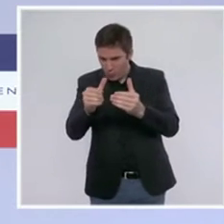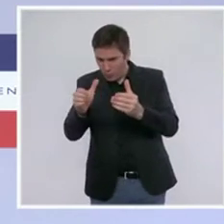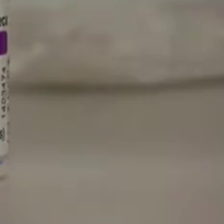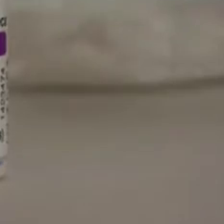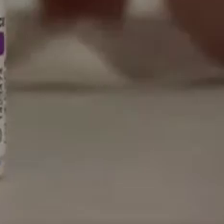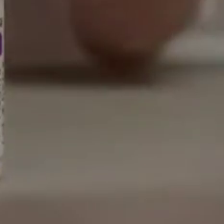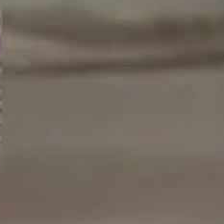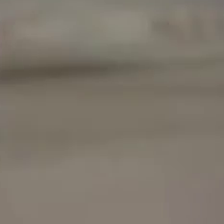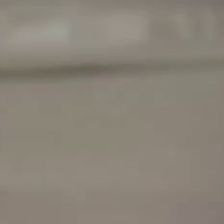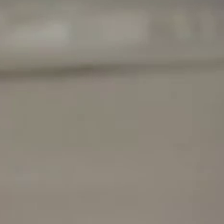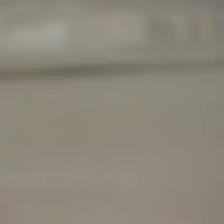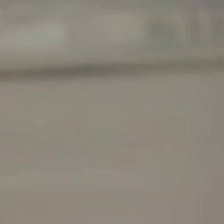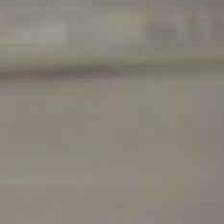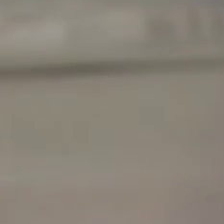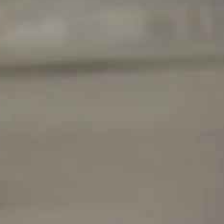'été.